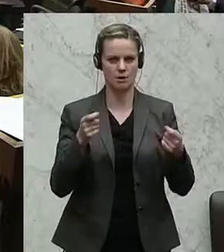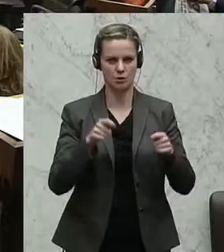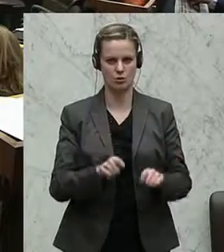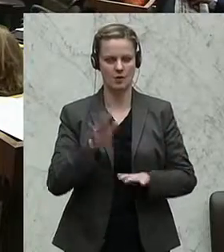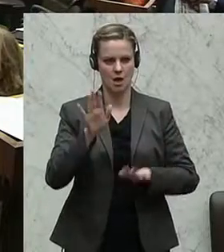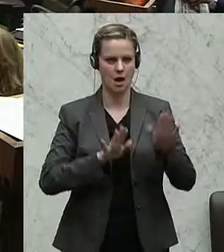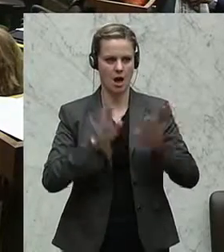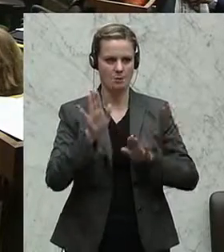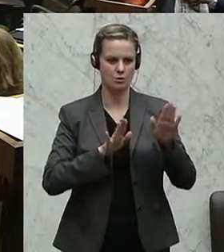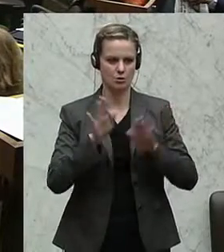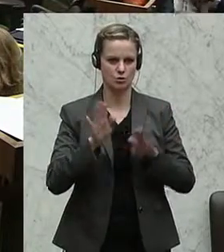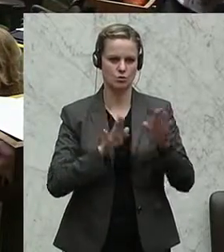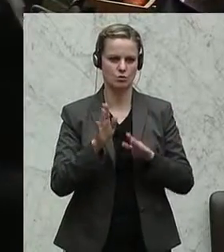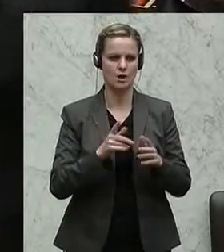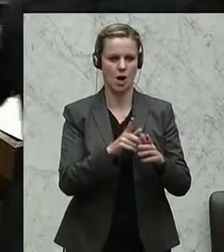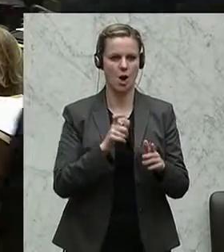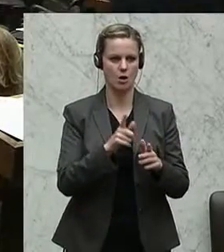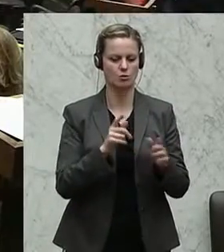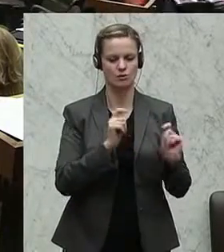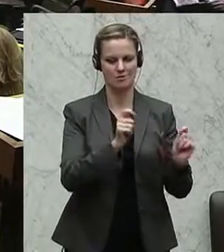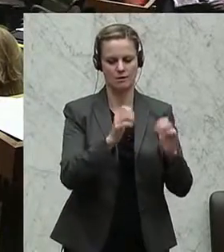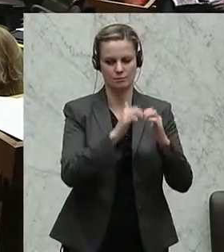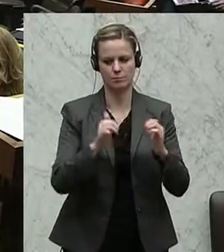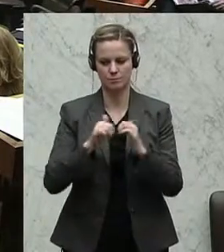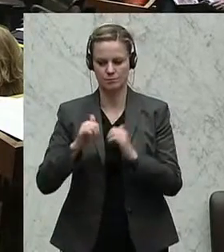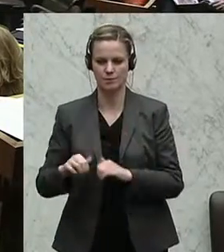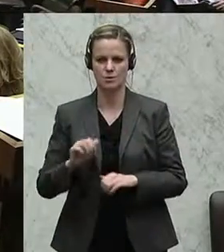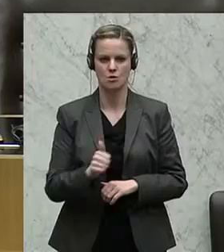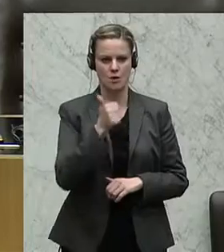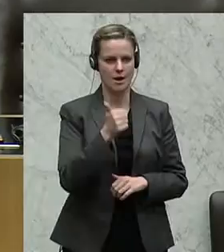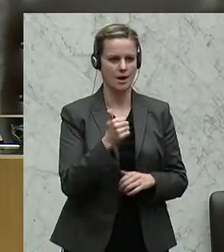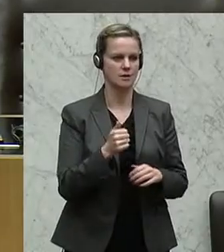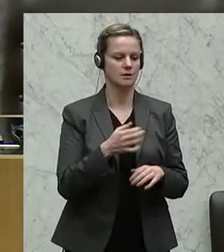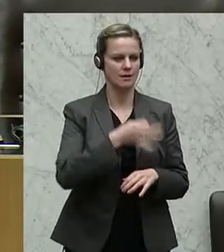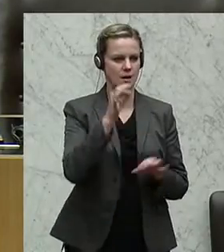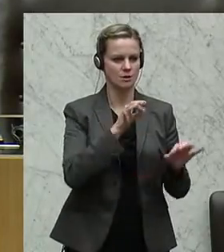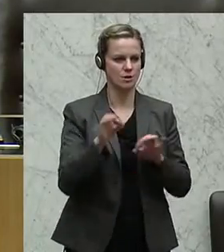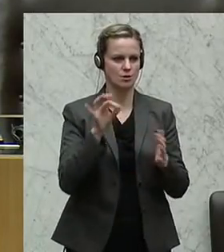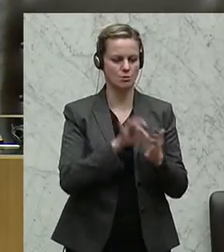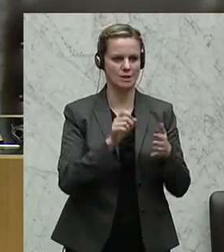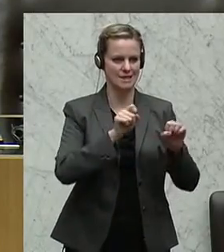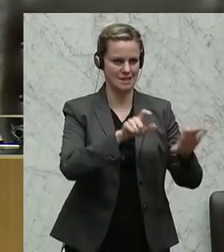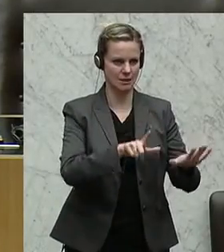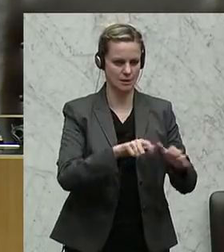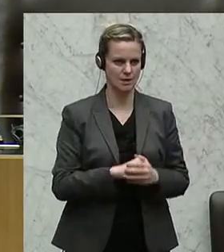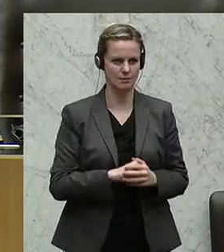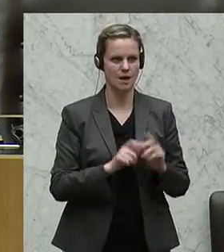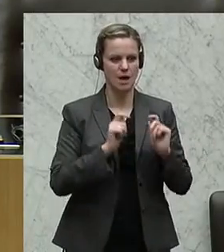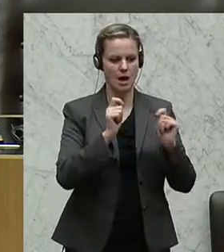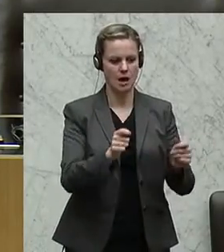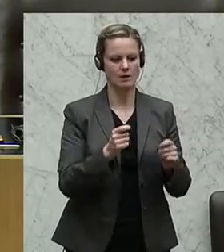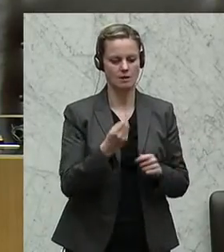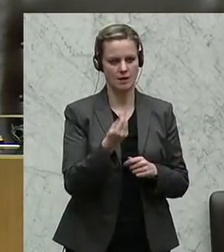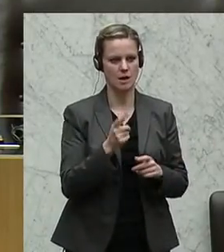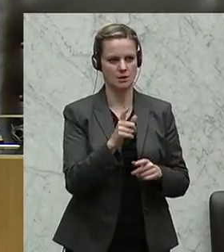Abstimmung über jeden Ausschussantrag getrennt. Zuerst über Tagesordnungspunkt 17, Antrag des